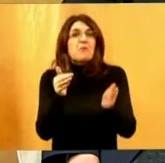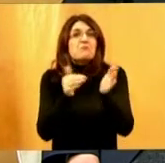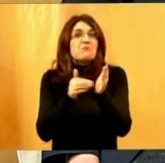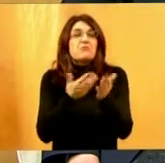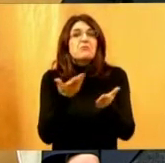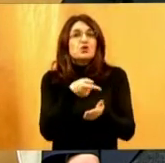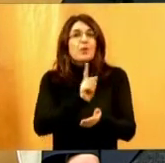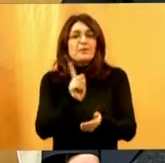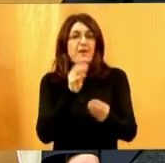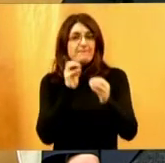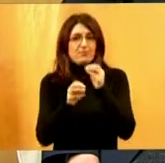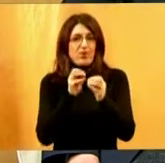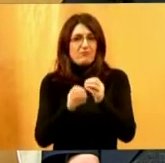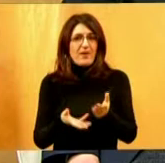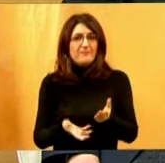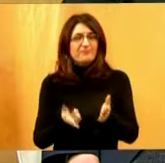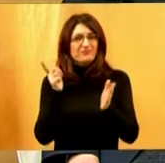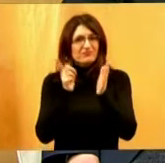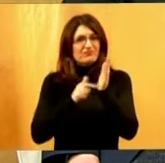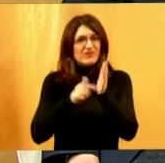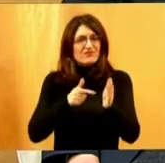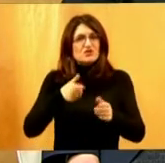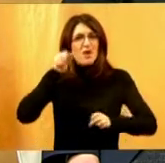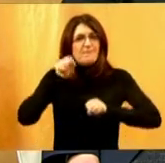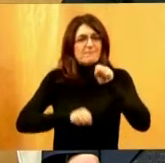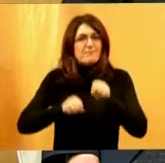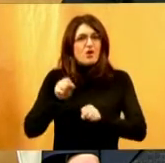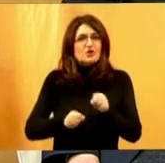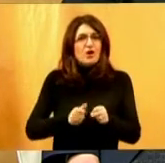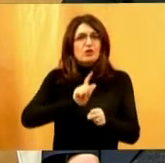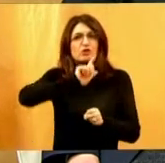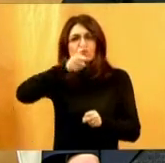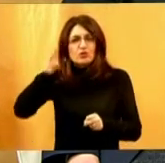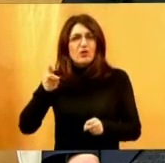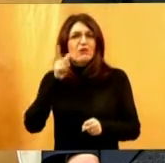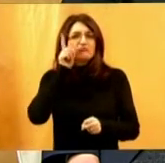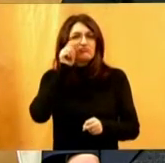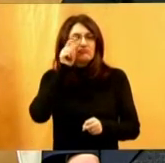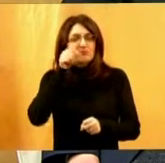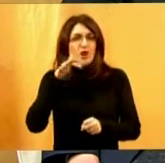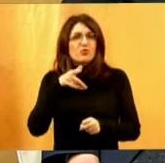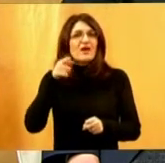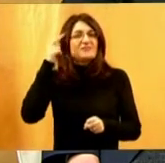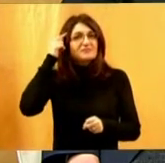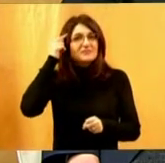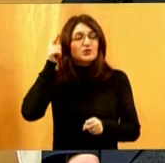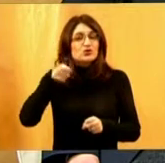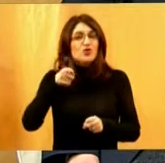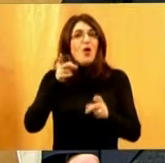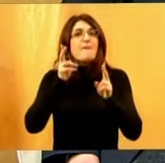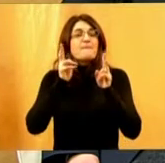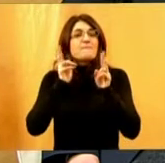problem. Vrlo često ponašanje drugih putnika zna biti